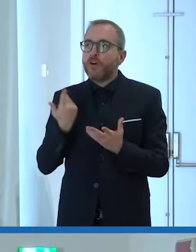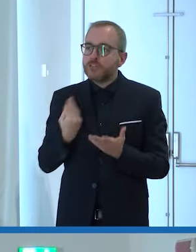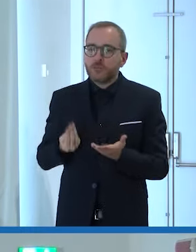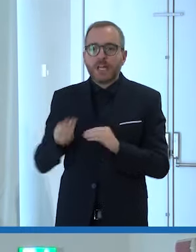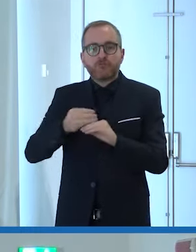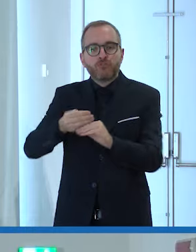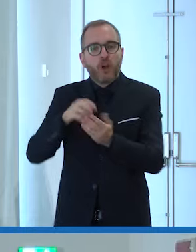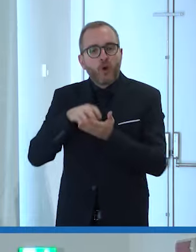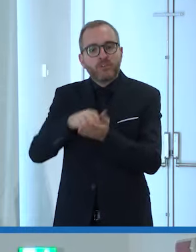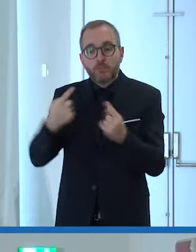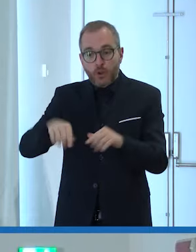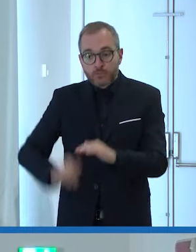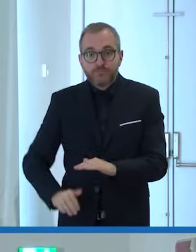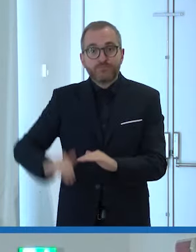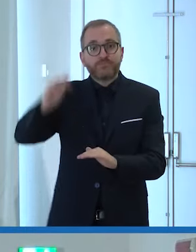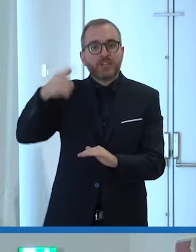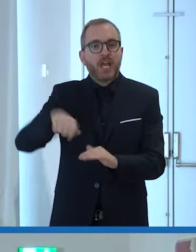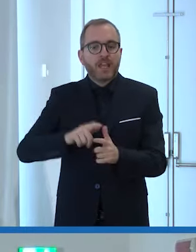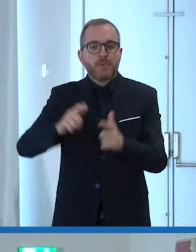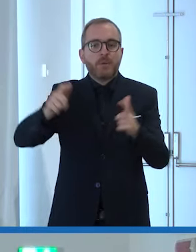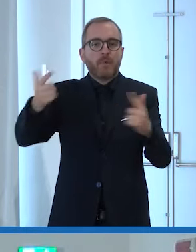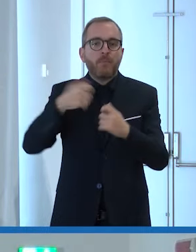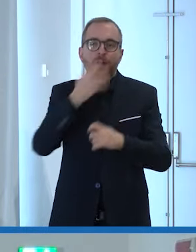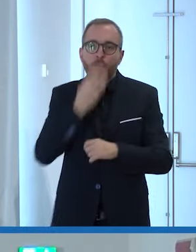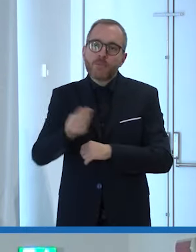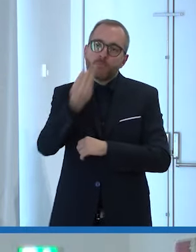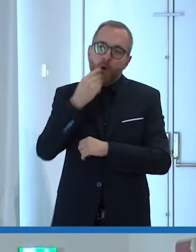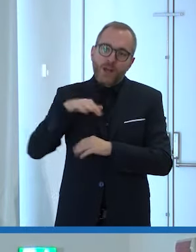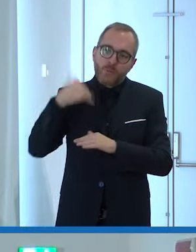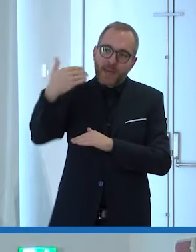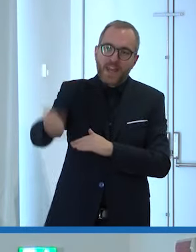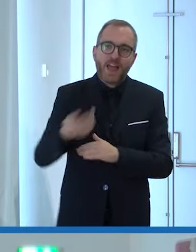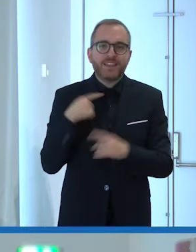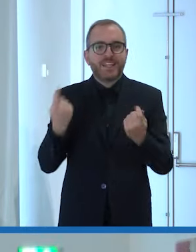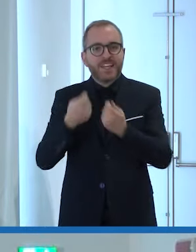loro crescita e fargli un grosso in bocca al lupo per i prossimi eventi internazionali.